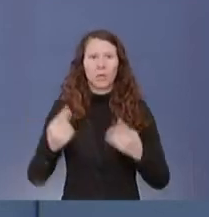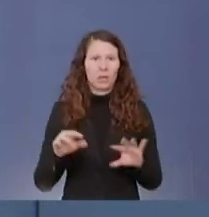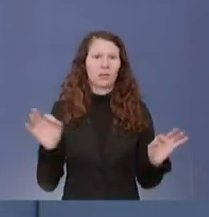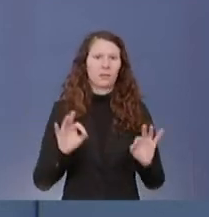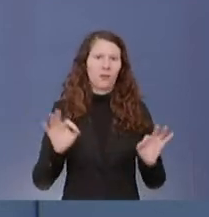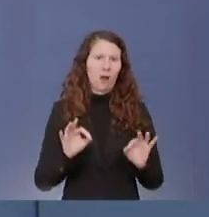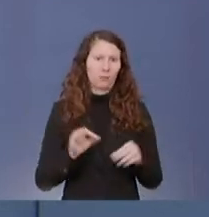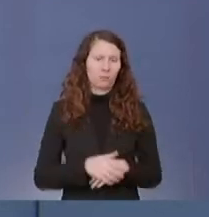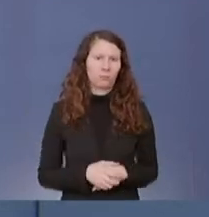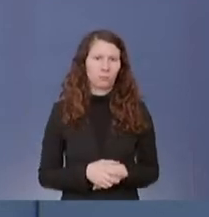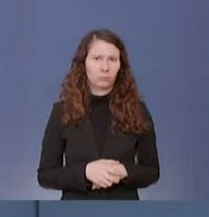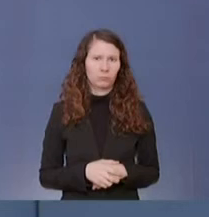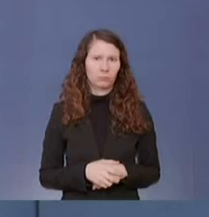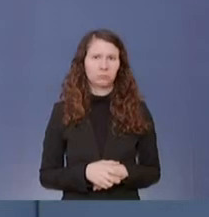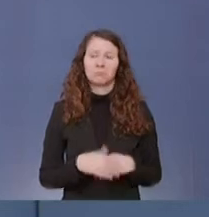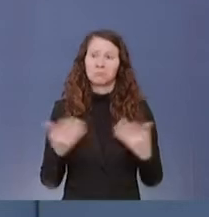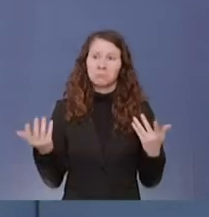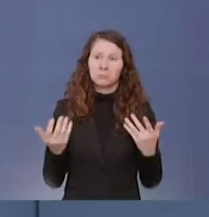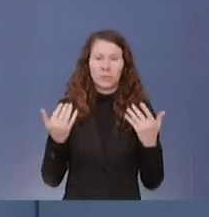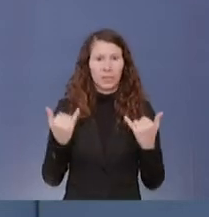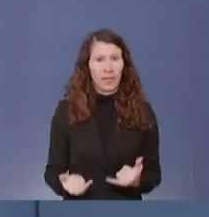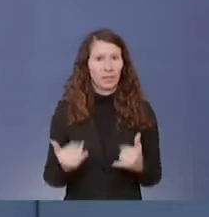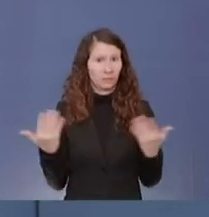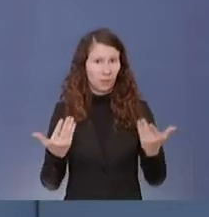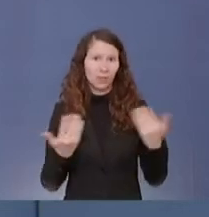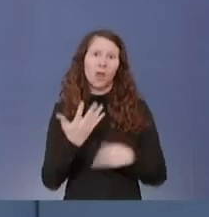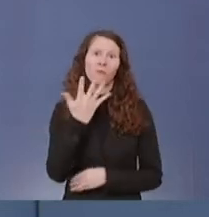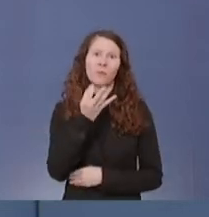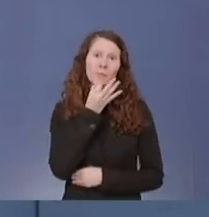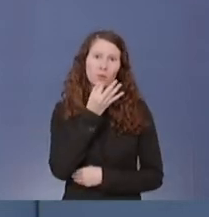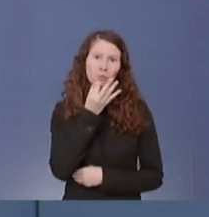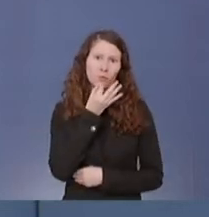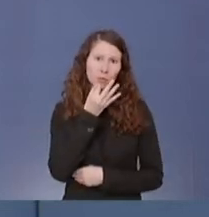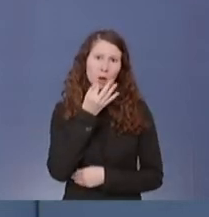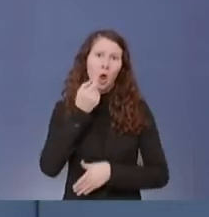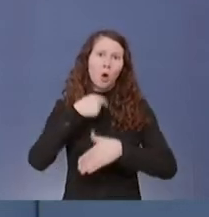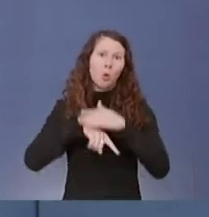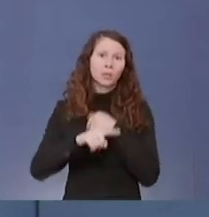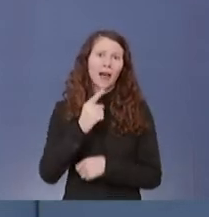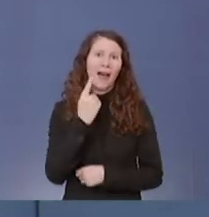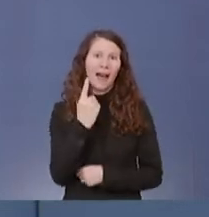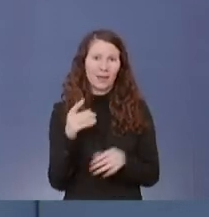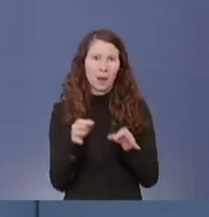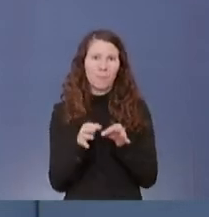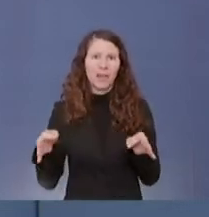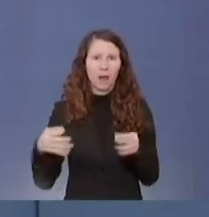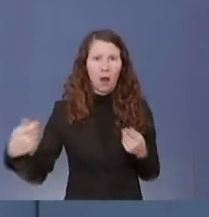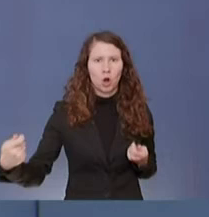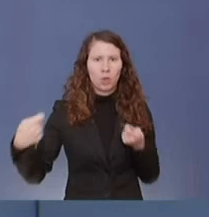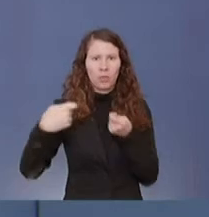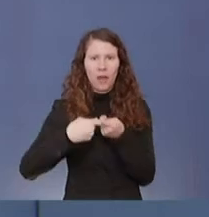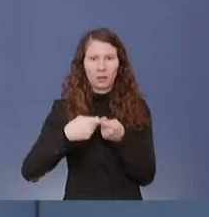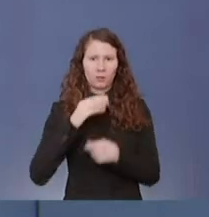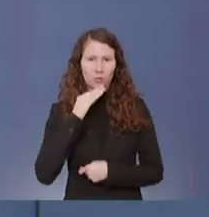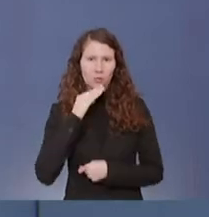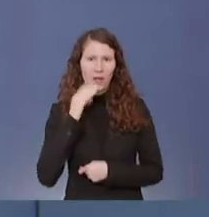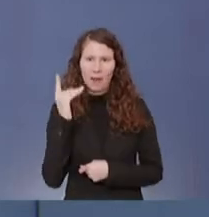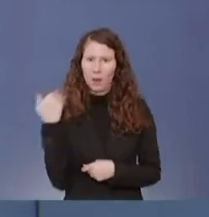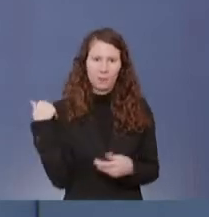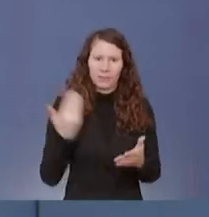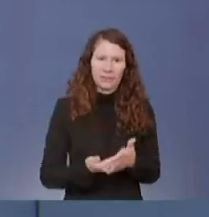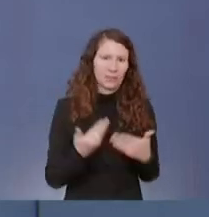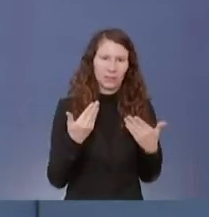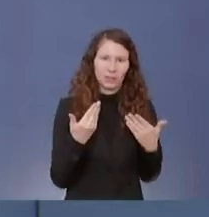so, dass fünf Minuten Kontakt unter einem Meter ausreicht oder was auch immer. Das liegt ja noch nicht vor. Also die